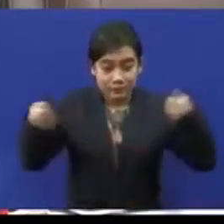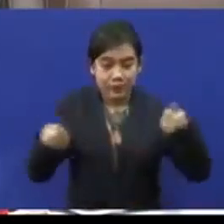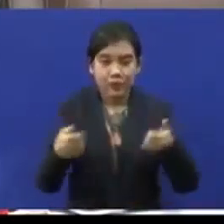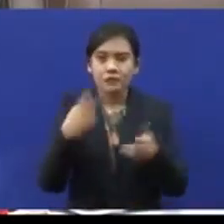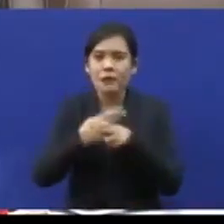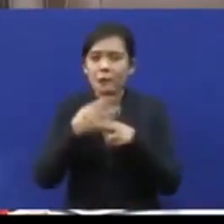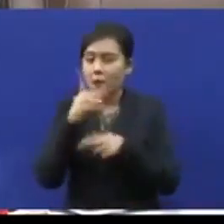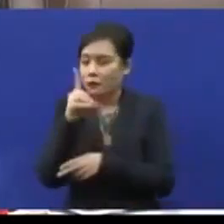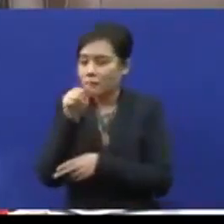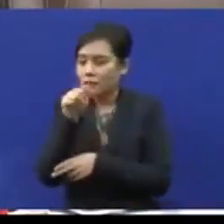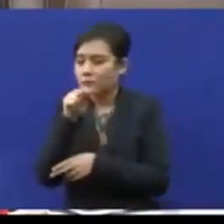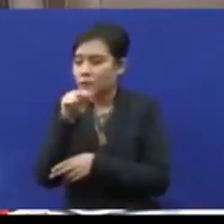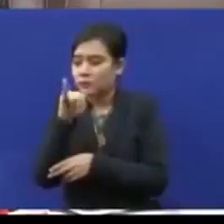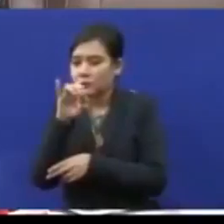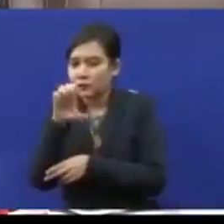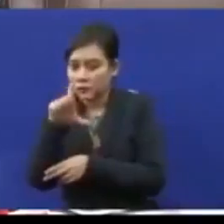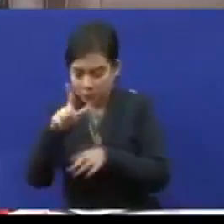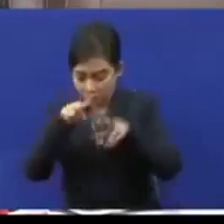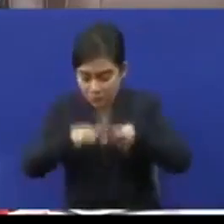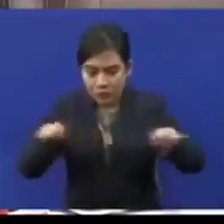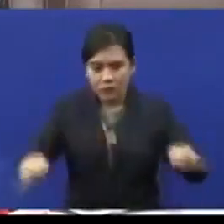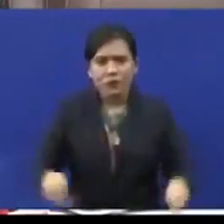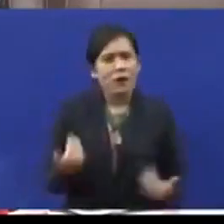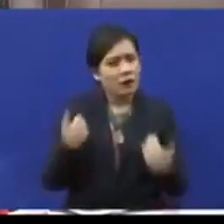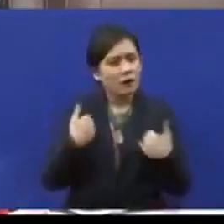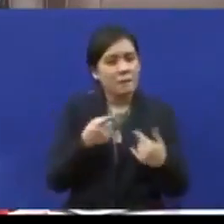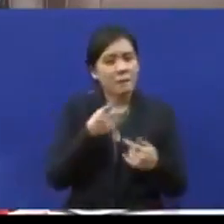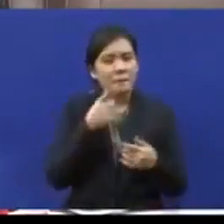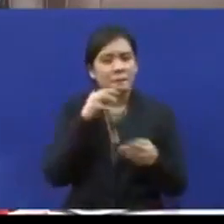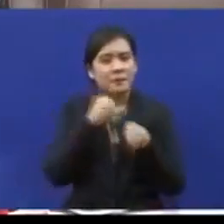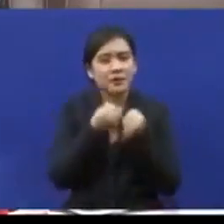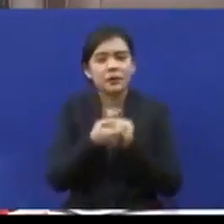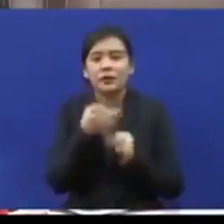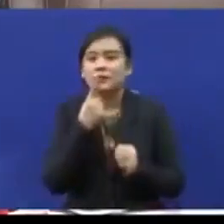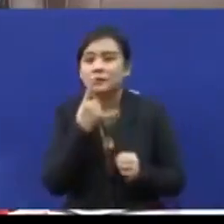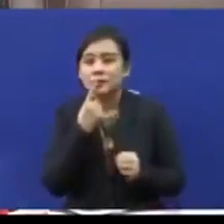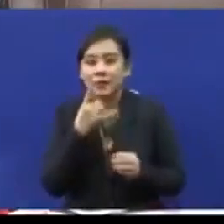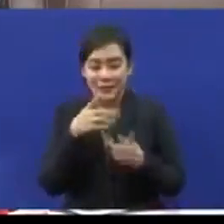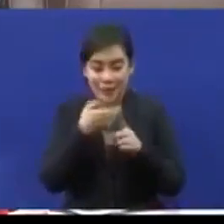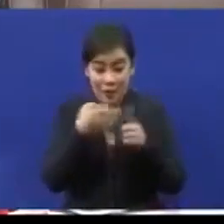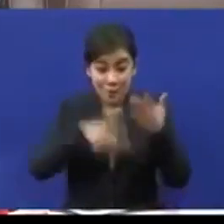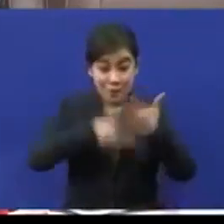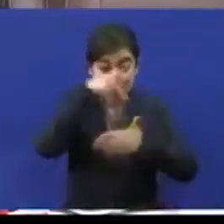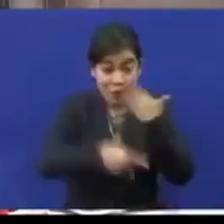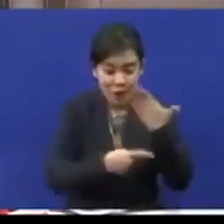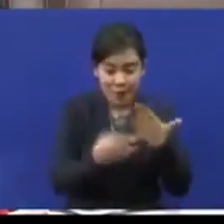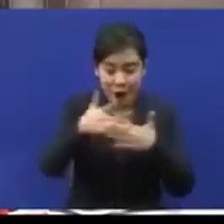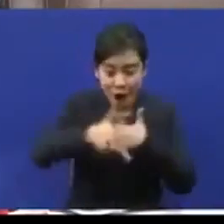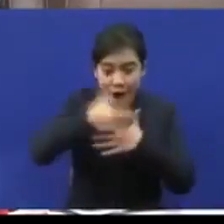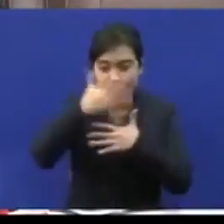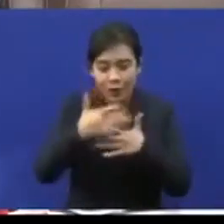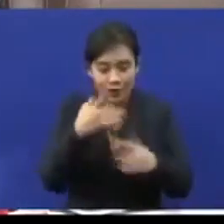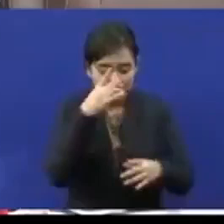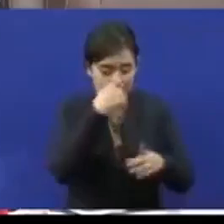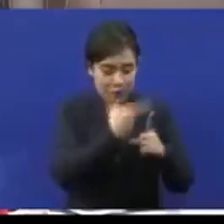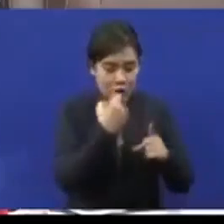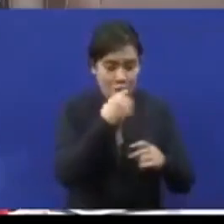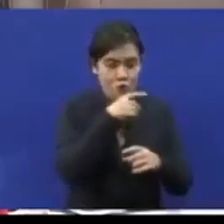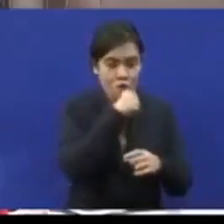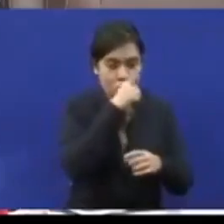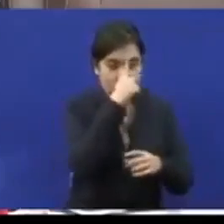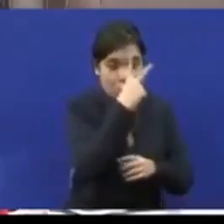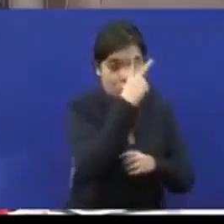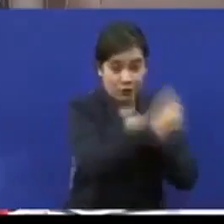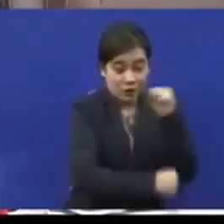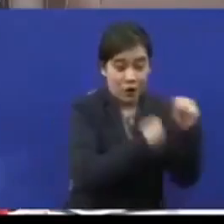Daniel. Daniel ini ada masalah sikit pertuturan dan memulai program intervensi awal sejak umur 2. Dia menerima